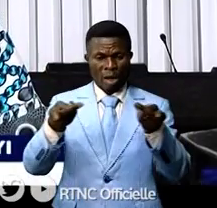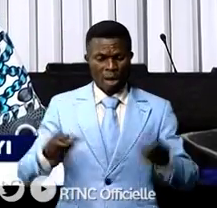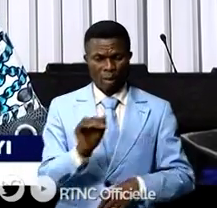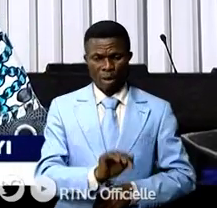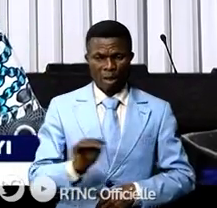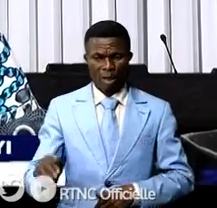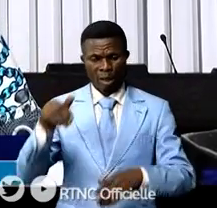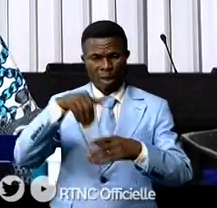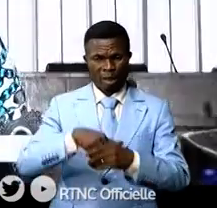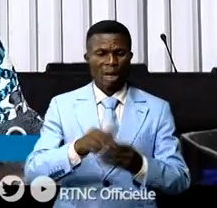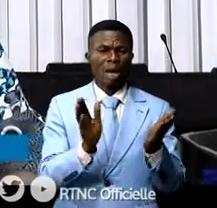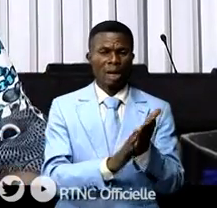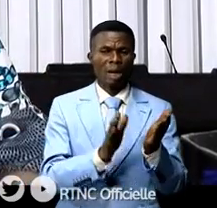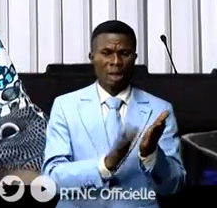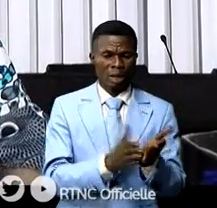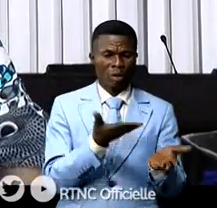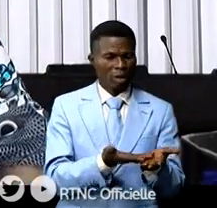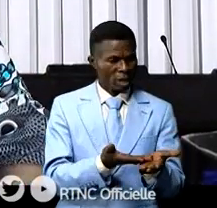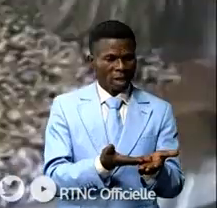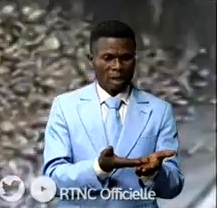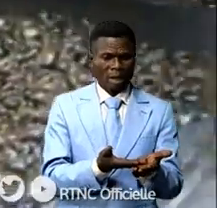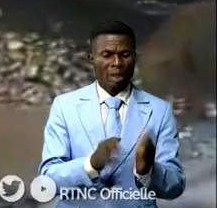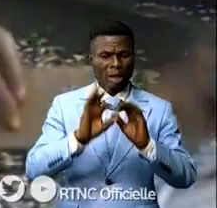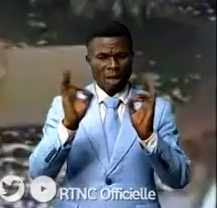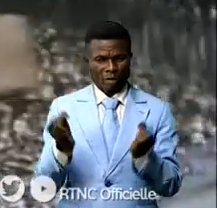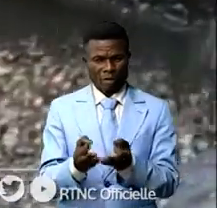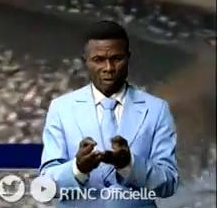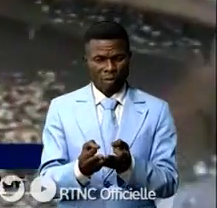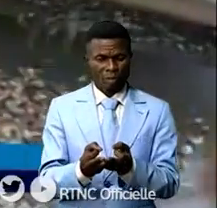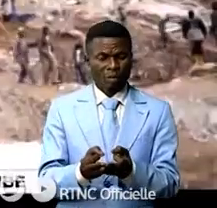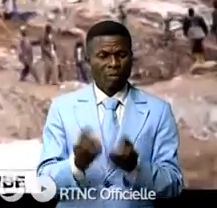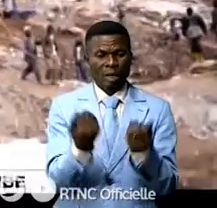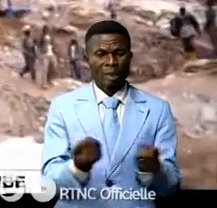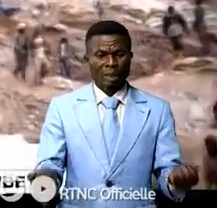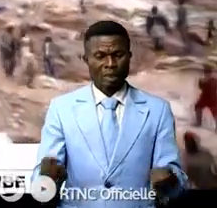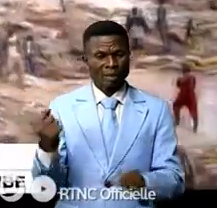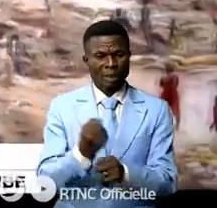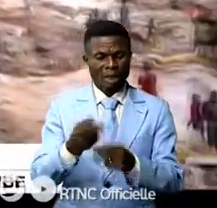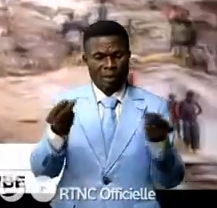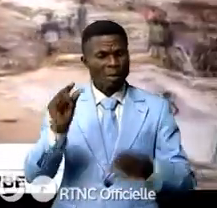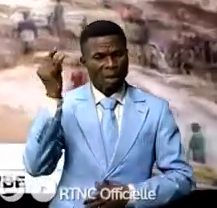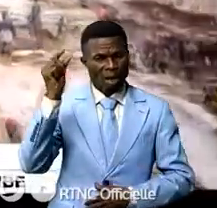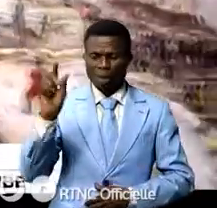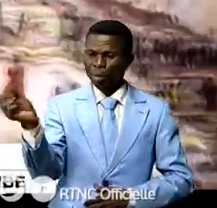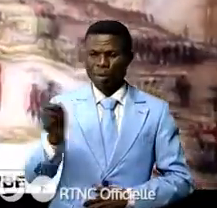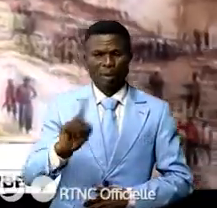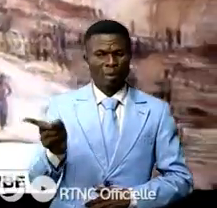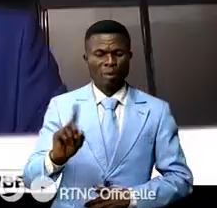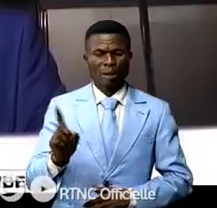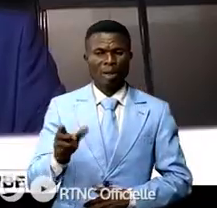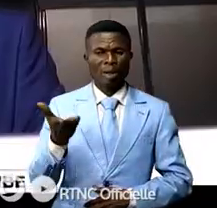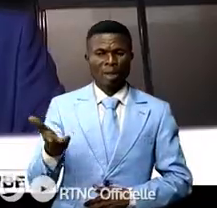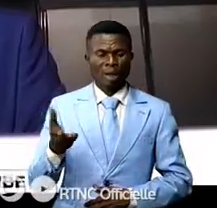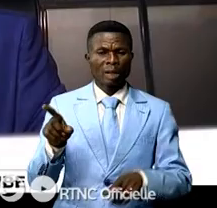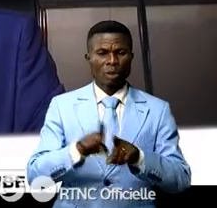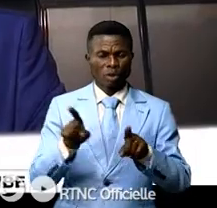s'est informée et à l'école. Plus jamais la présence des enfants dans les sites miniers d'exploitation artisanale